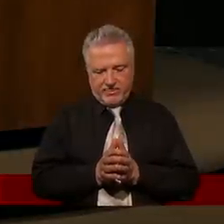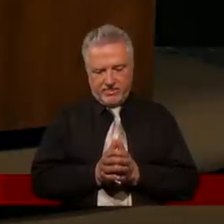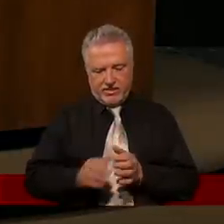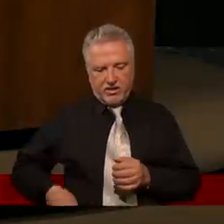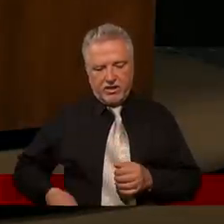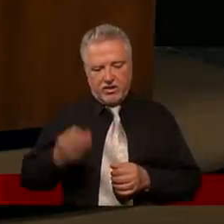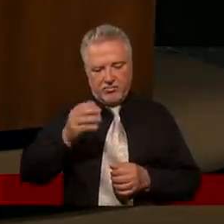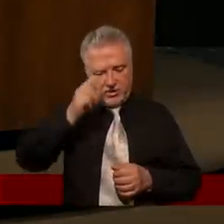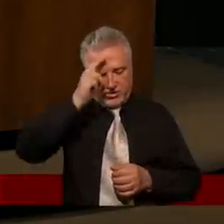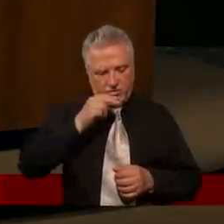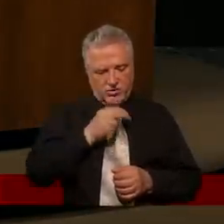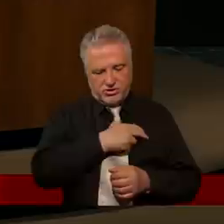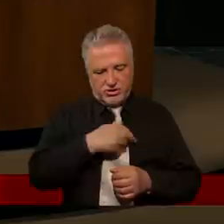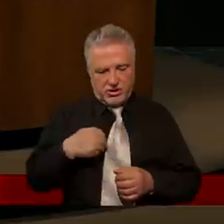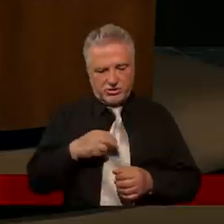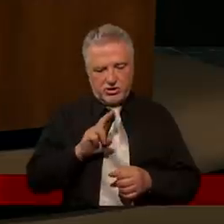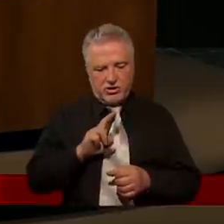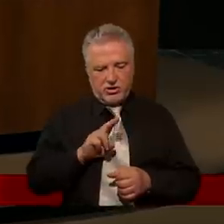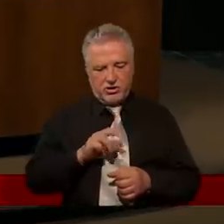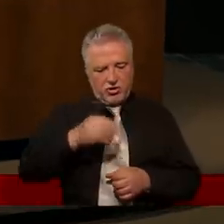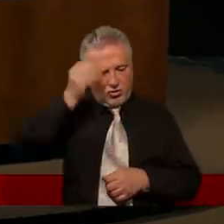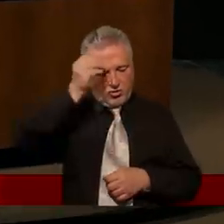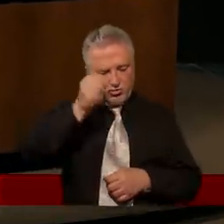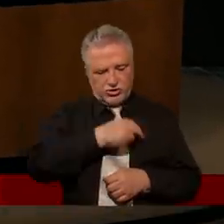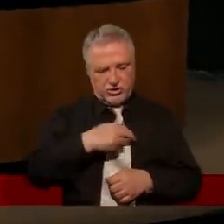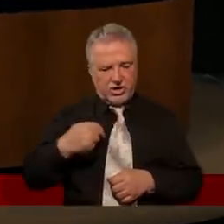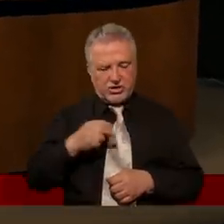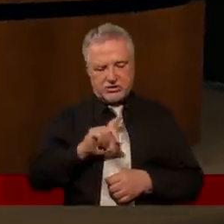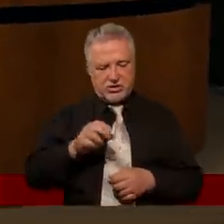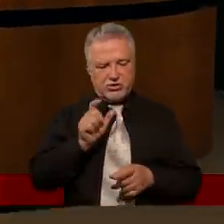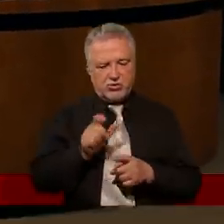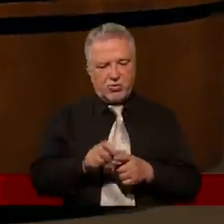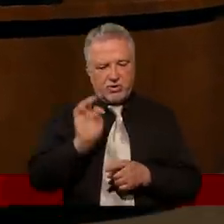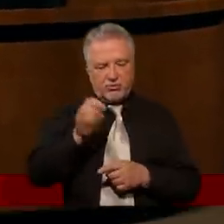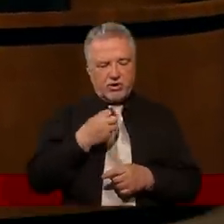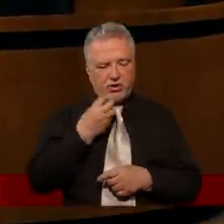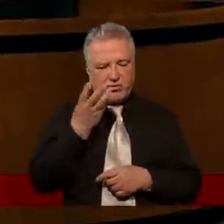Panie nasz i Ojcze, który jesteś w niebie, uczysz nas ze słowa swego tak wiele,